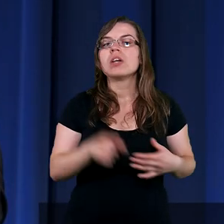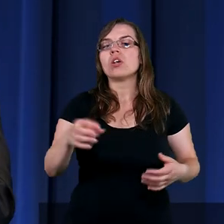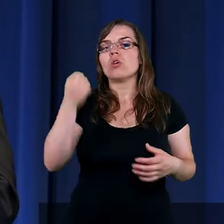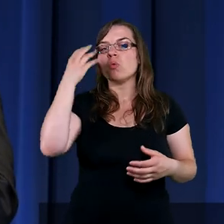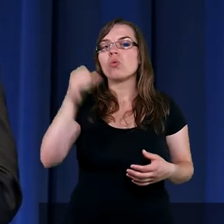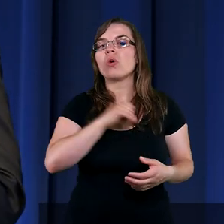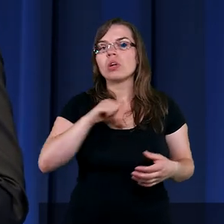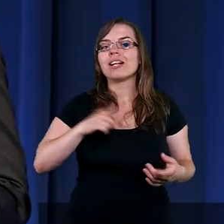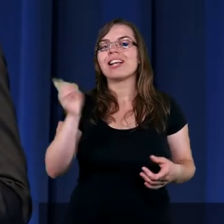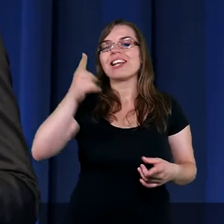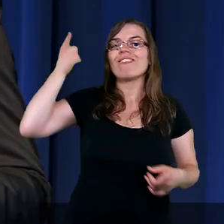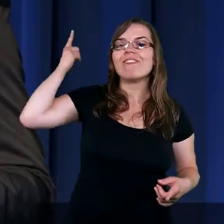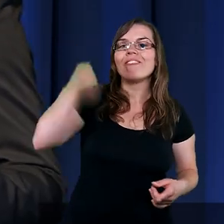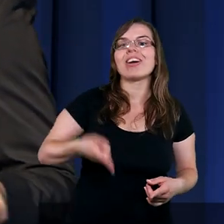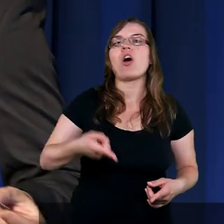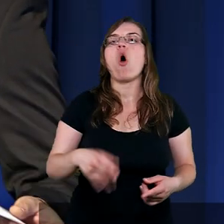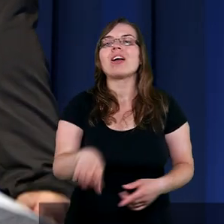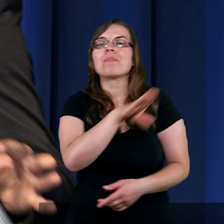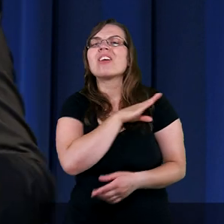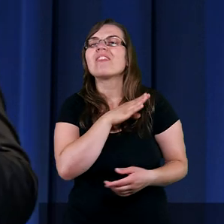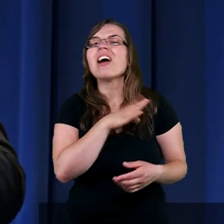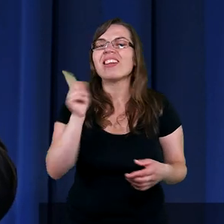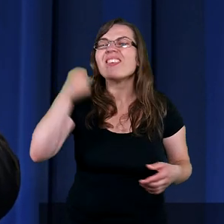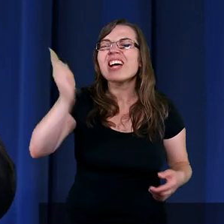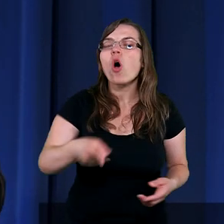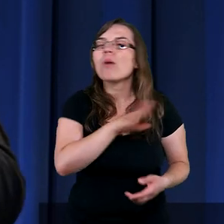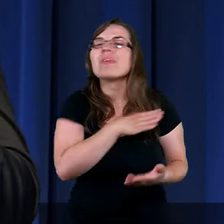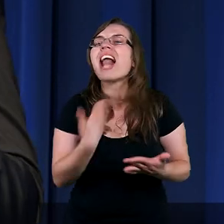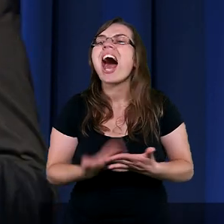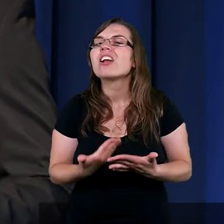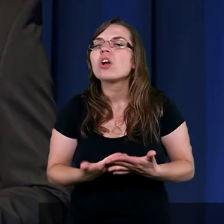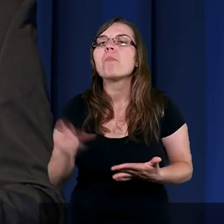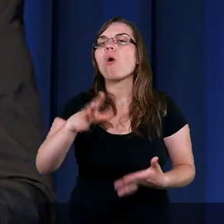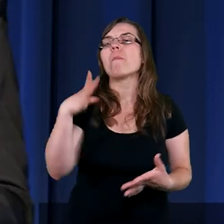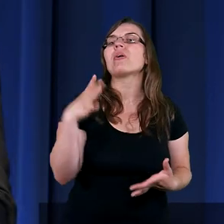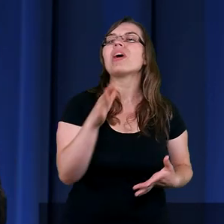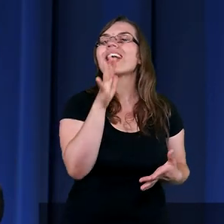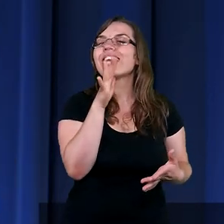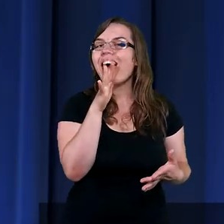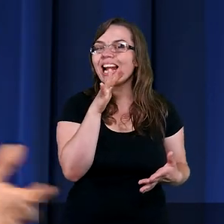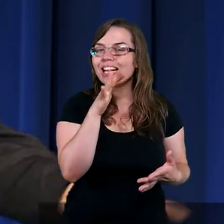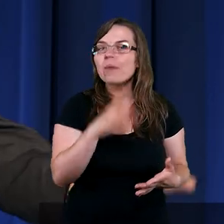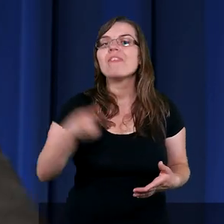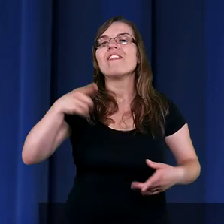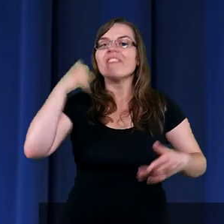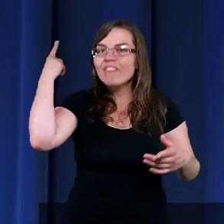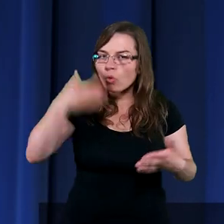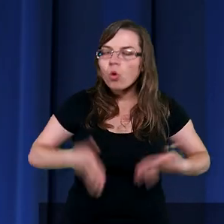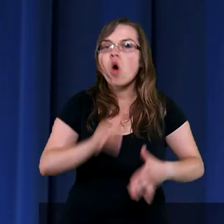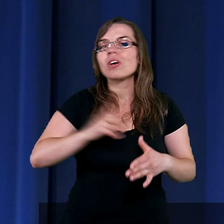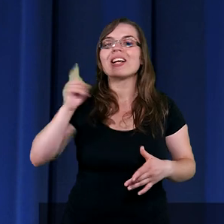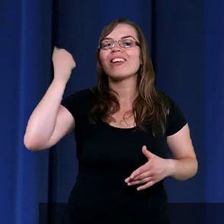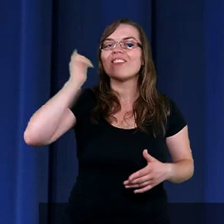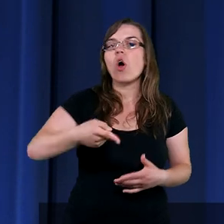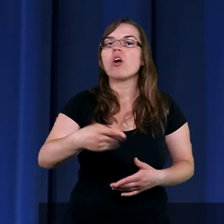się z wyrokiem śmierci. Urodził się z wyrokiem śmierci, ponieważ był Izraelitą. Urodził się z wyrokiem śmierci,